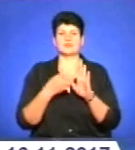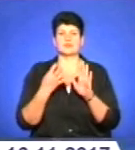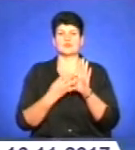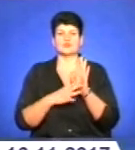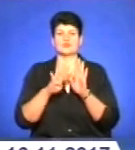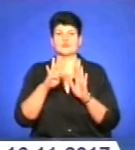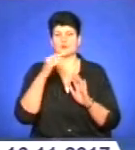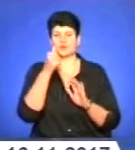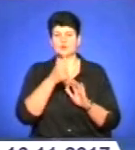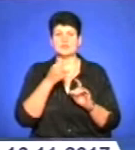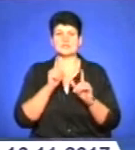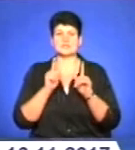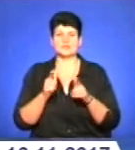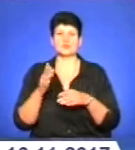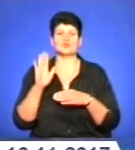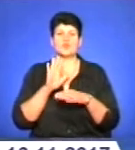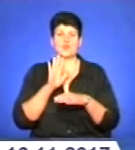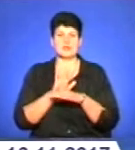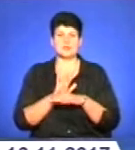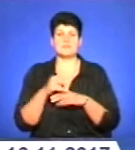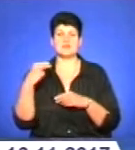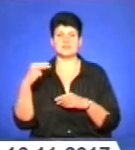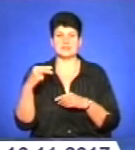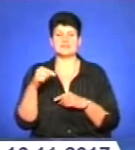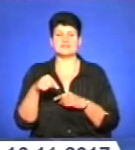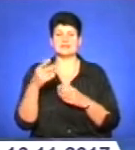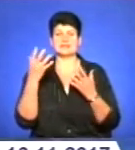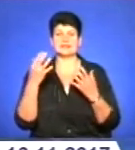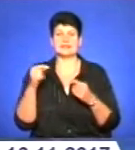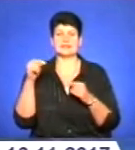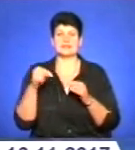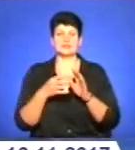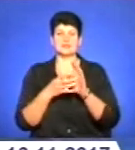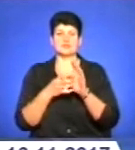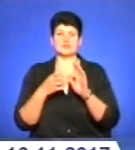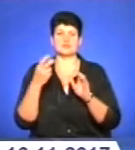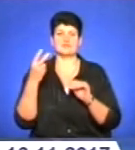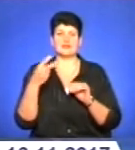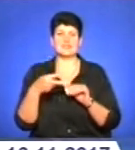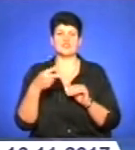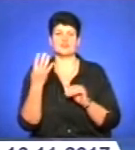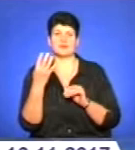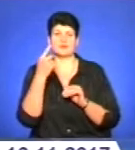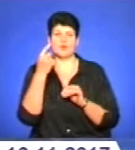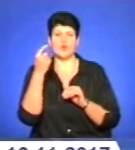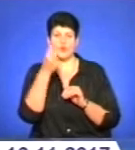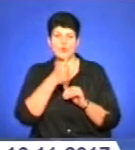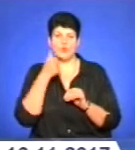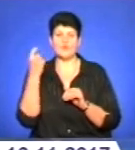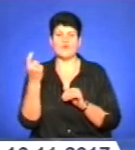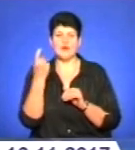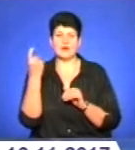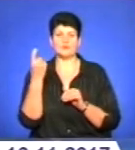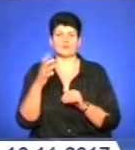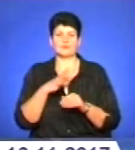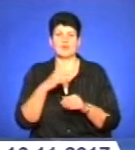році згідно із указом президента. Саме у цей день, 1924 року, в Харкові вийшла в ефір перша